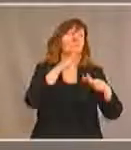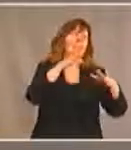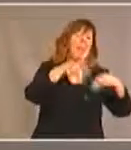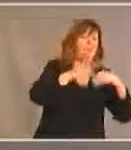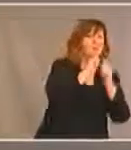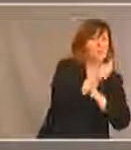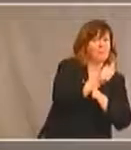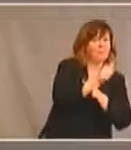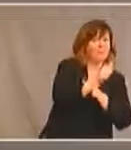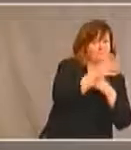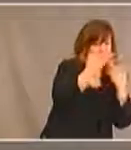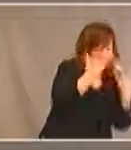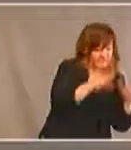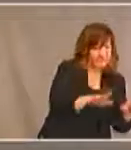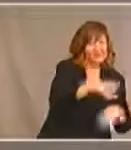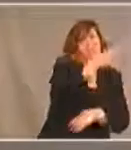Sénat